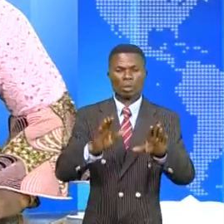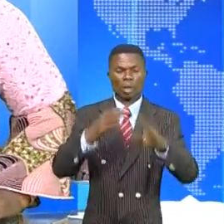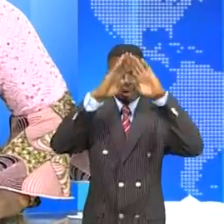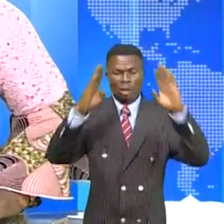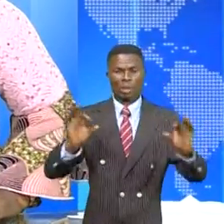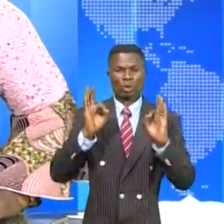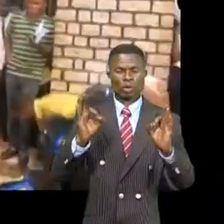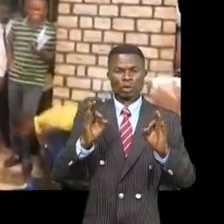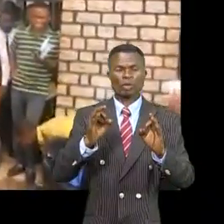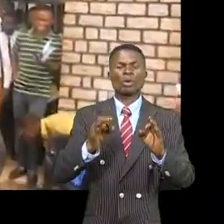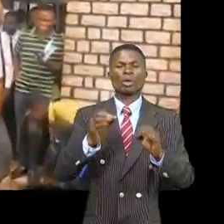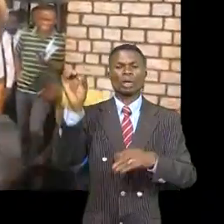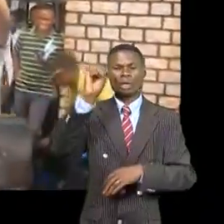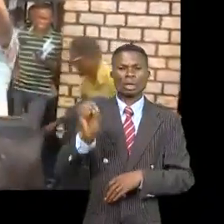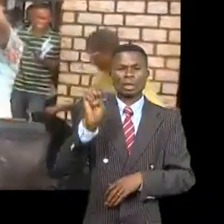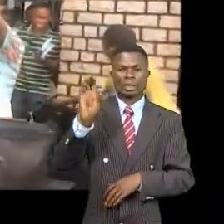CECOPÉ Suivez